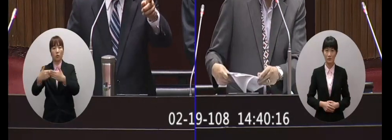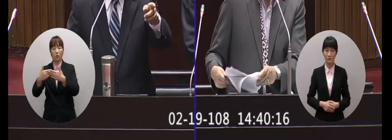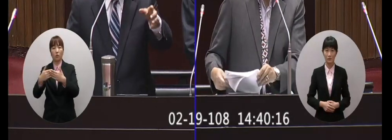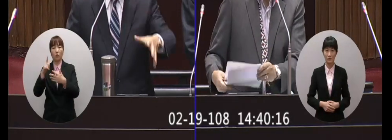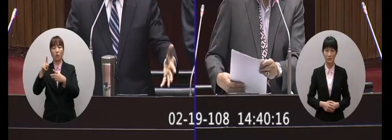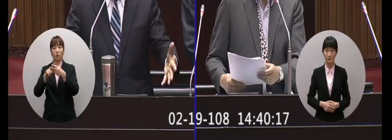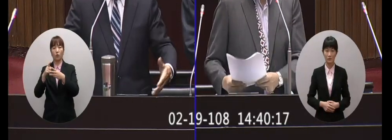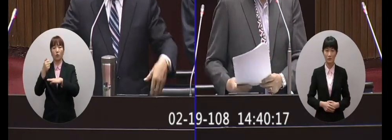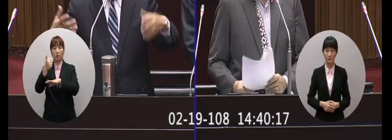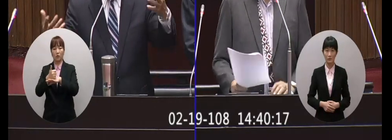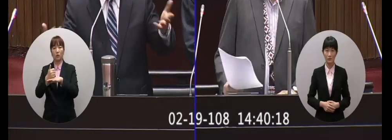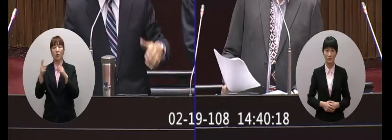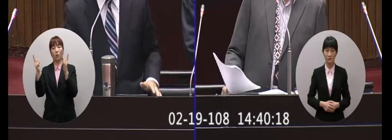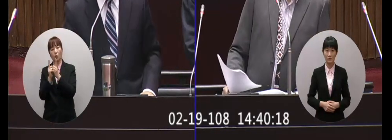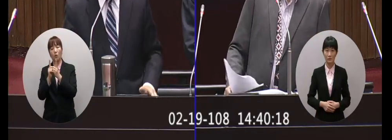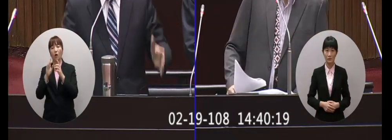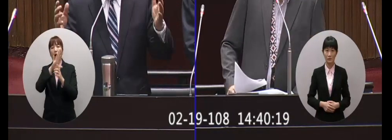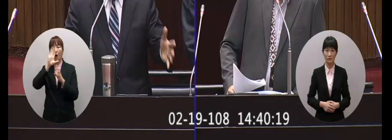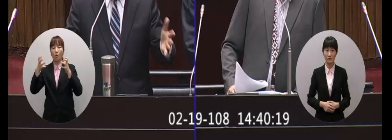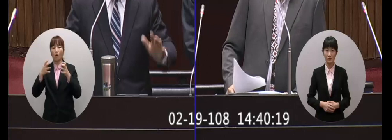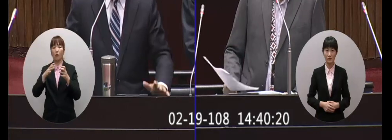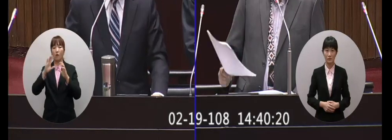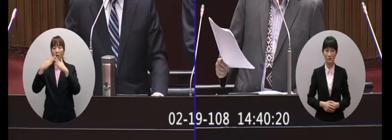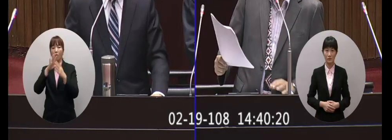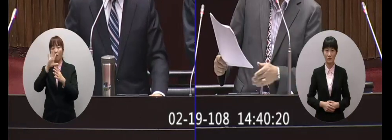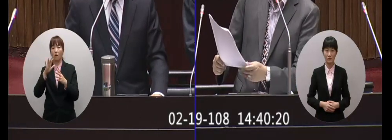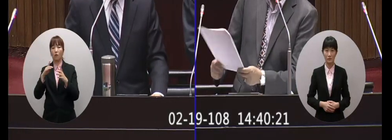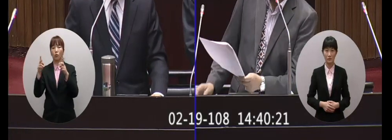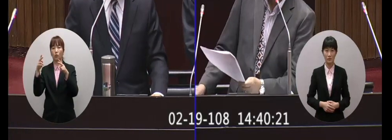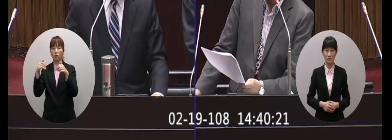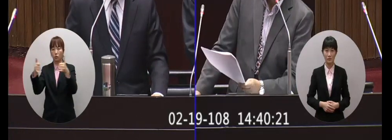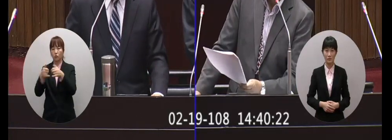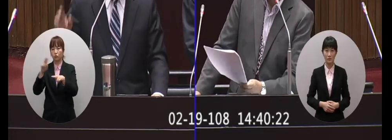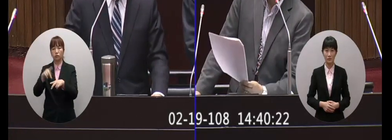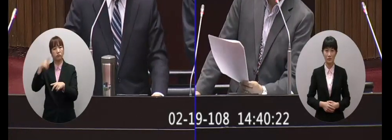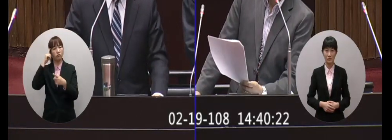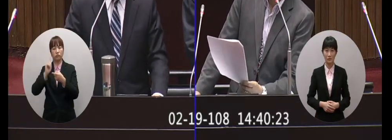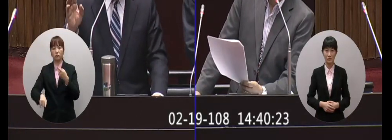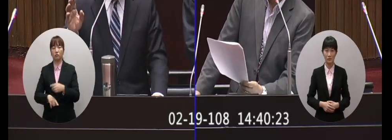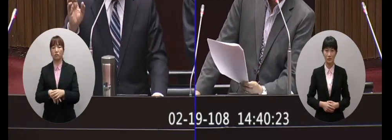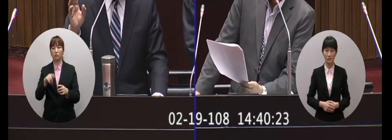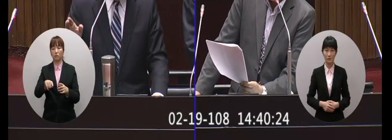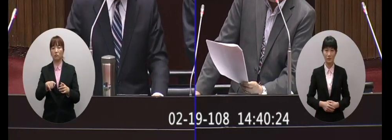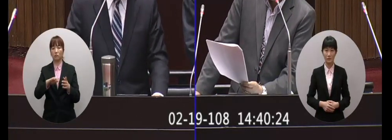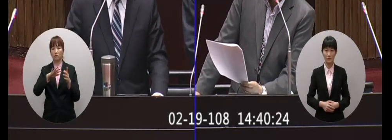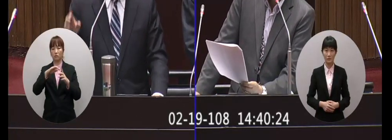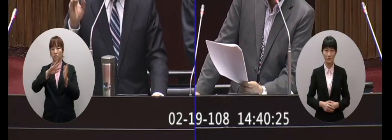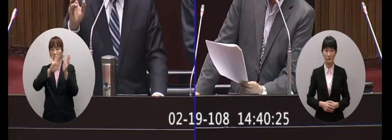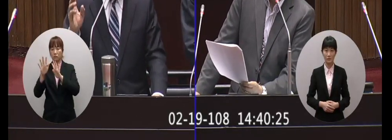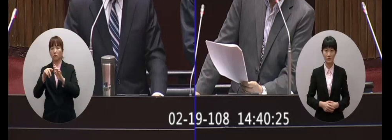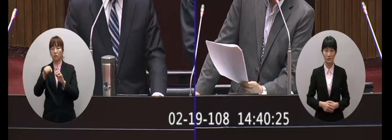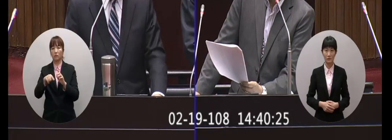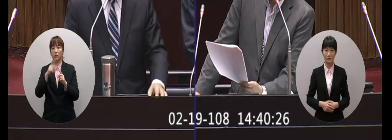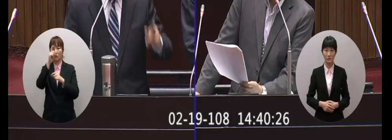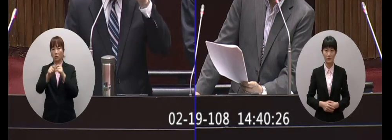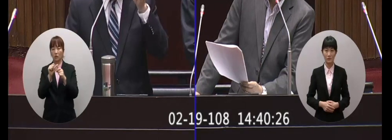中國主席前面跟他唱他的國歌跟他坐在那裡那像什麼話所以這種我都不我都認為不